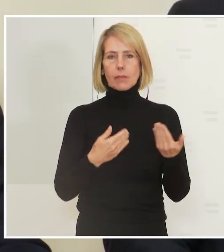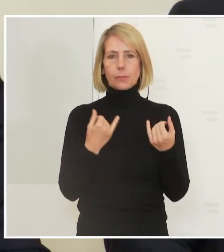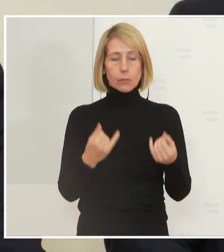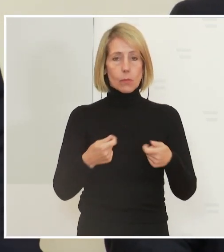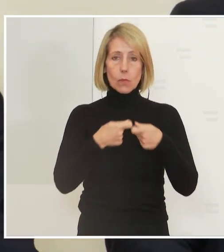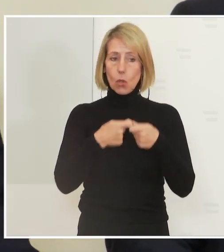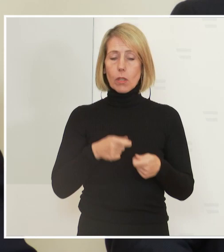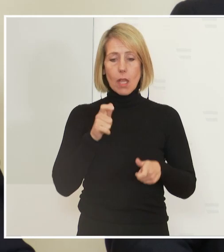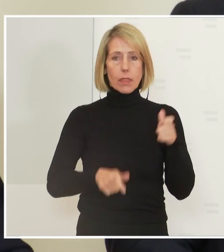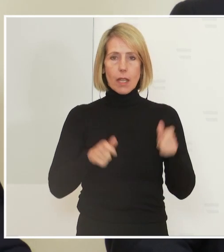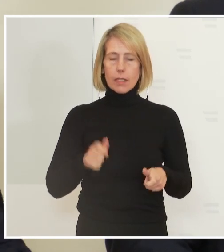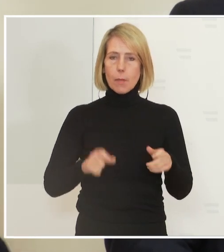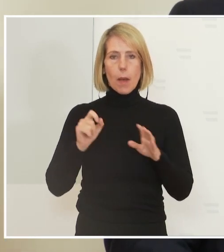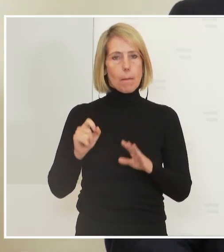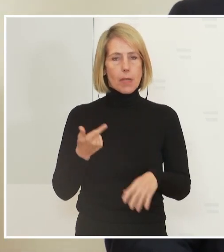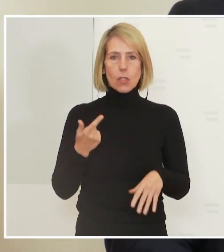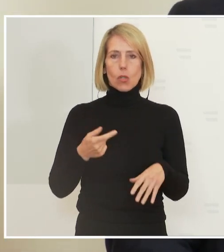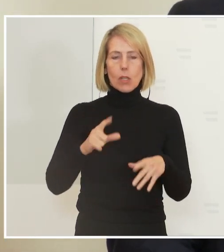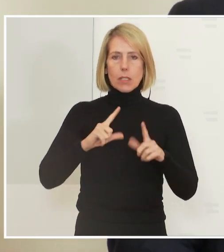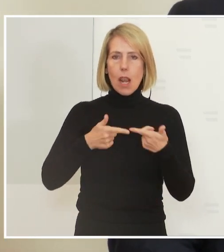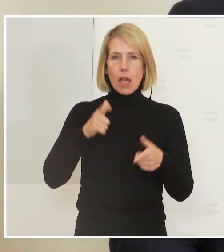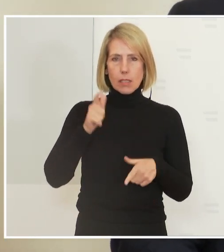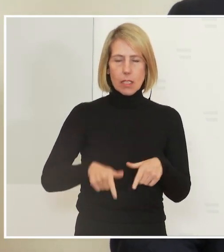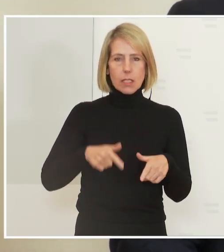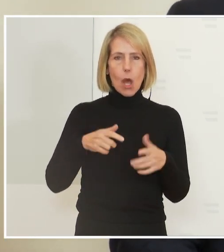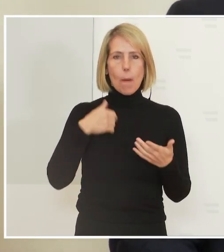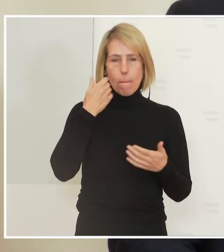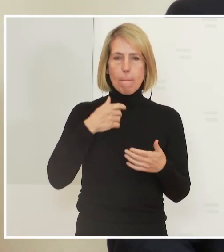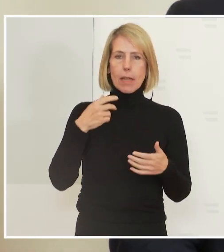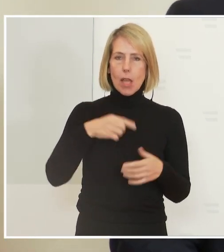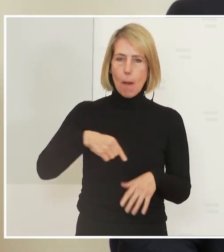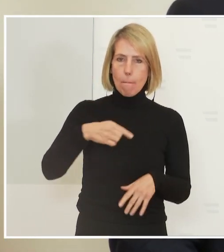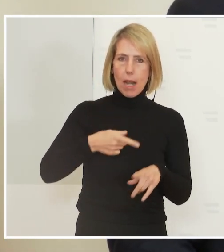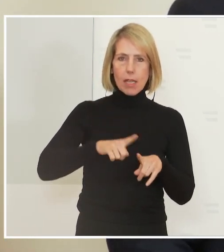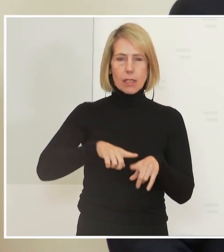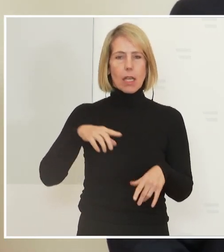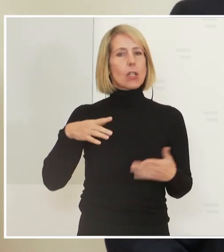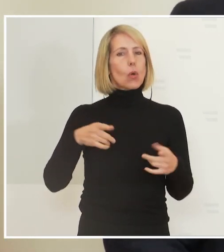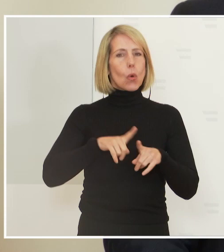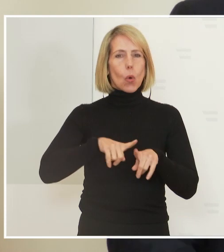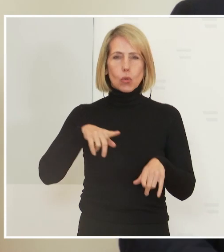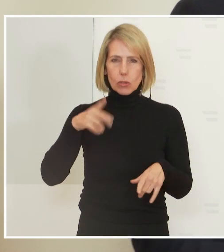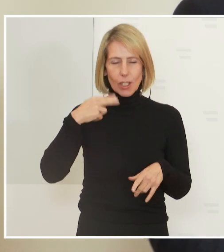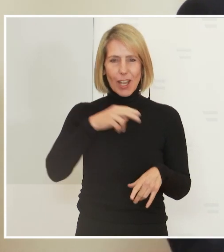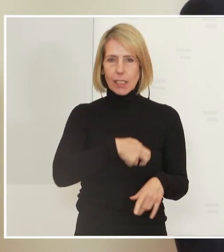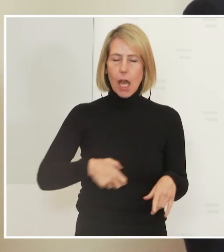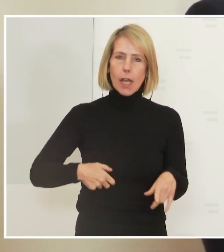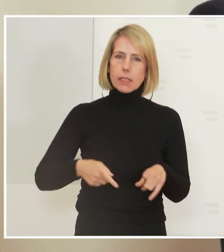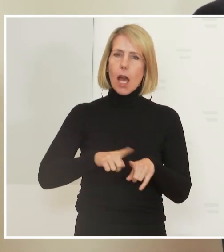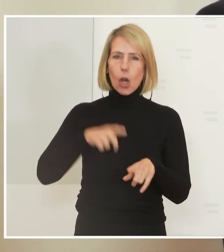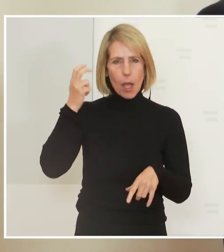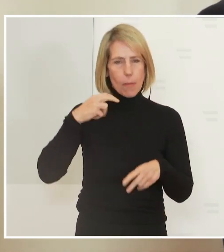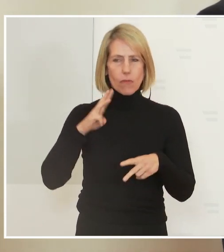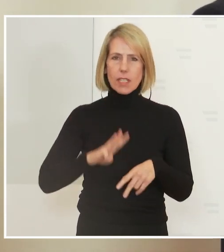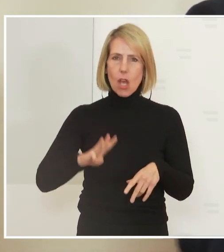heutigen Runde, allen voran natürlich Landeshauptmann Platt und Landeshauptmann Kaiser und Gesundheitsminister und Prof. Wagner sehr danken für ihr